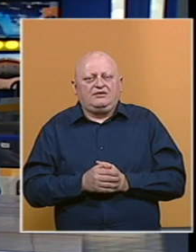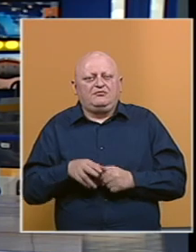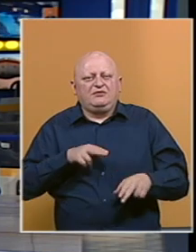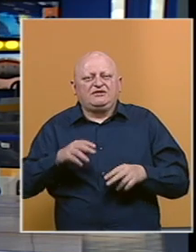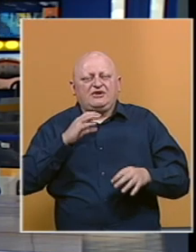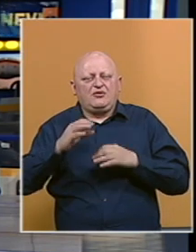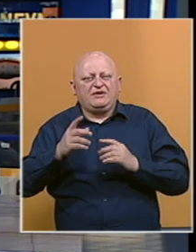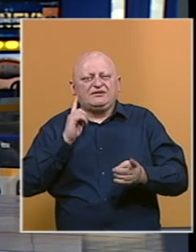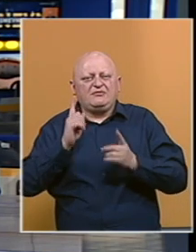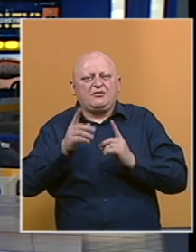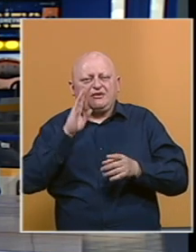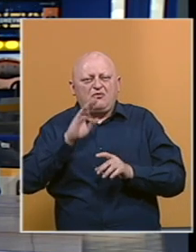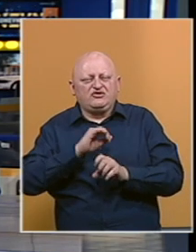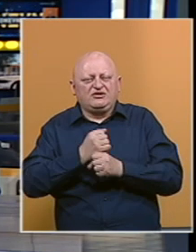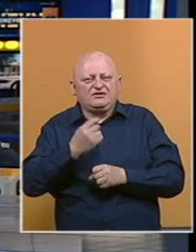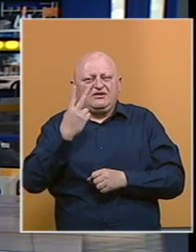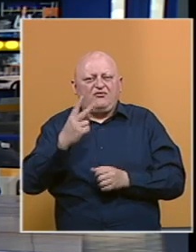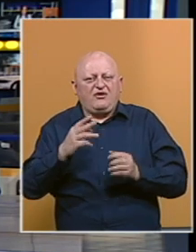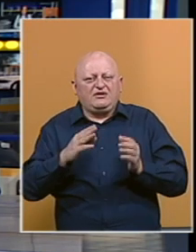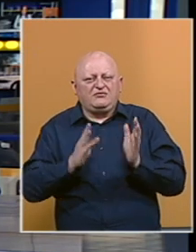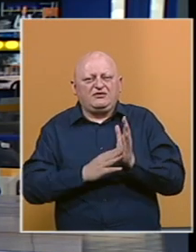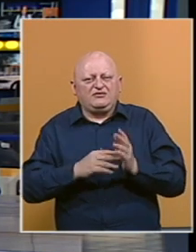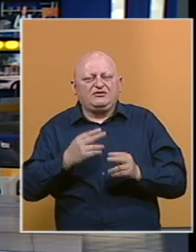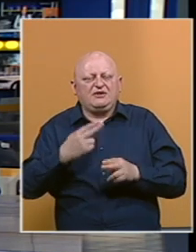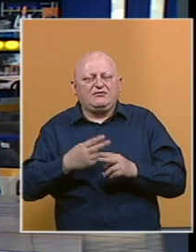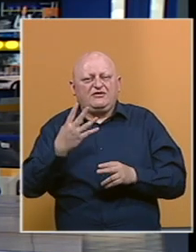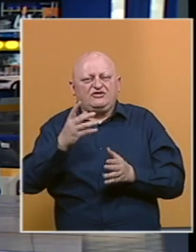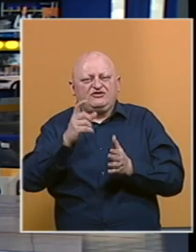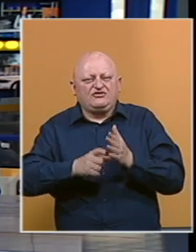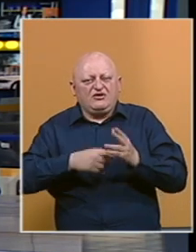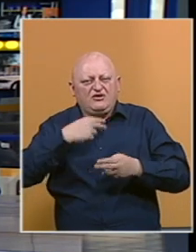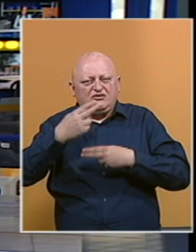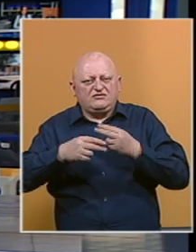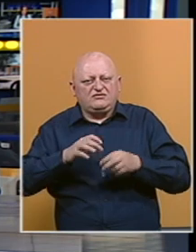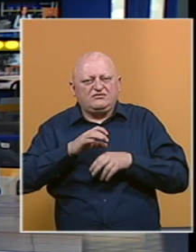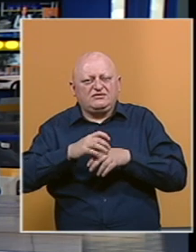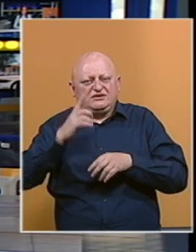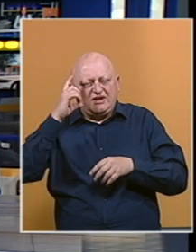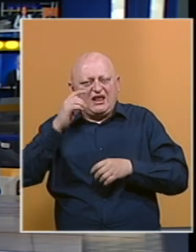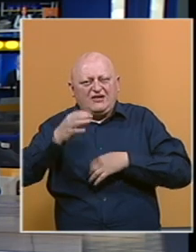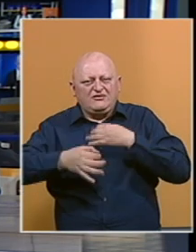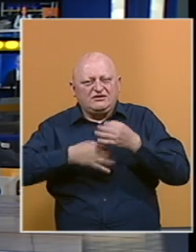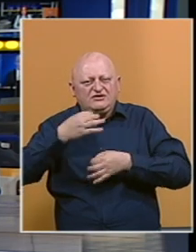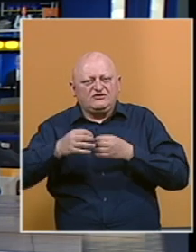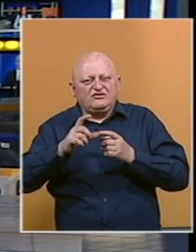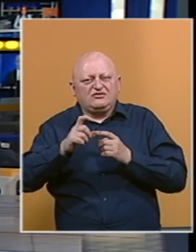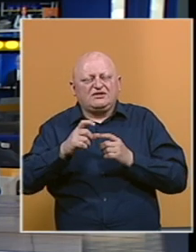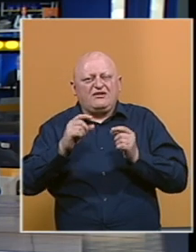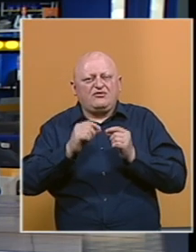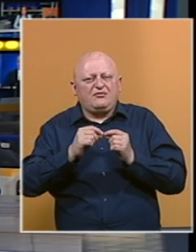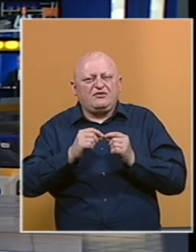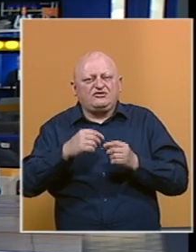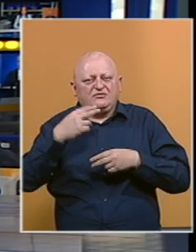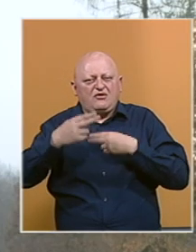Ministar komunikacija i prometa Bosne i Hercegovine Vojn Mitrović imenovao je četveročlan u komisiju na čelu sa glavnim istražiocem